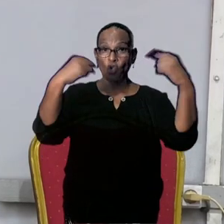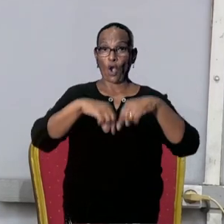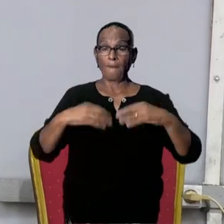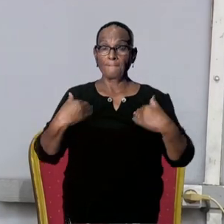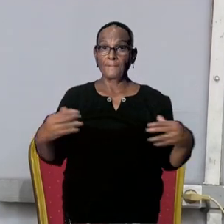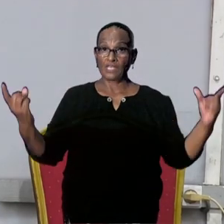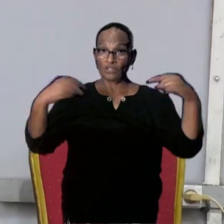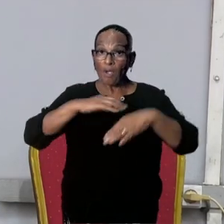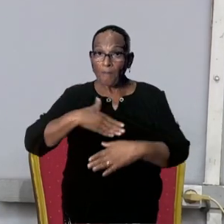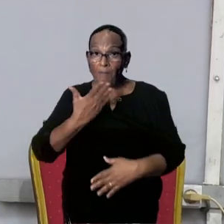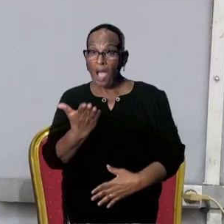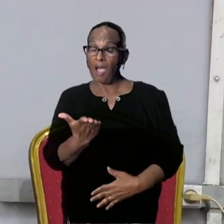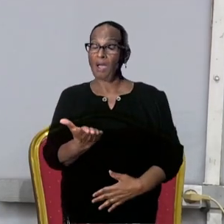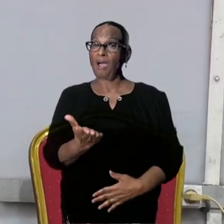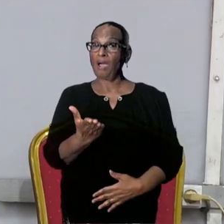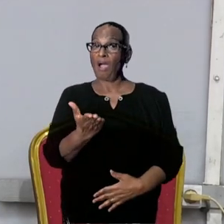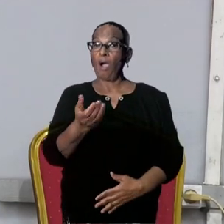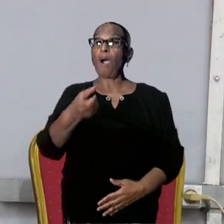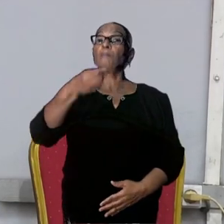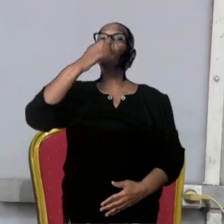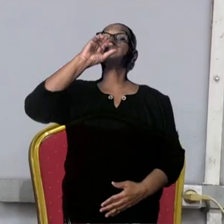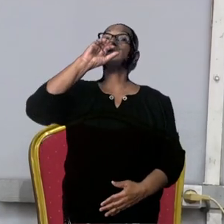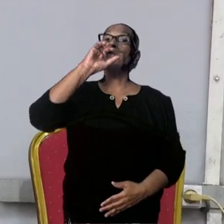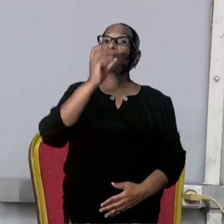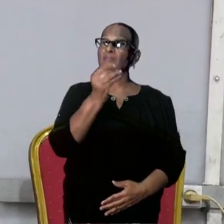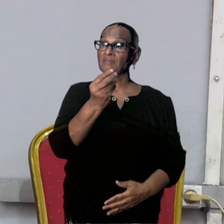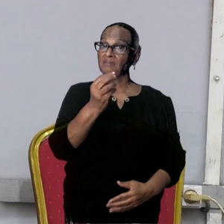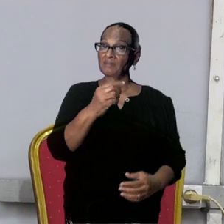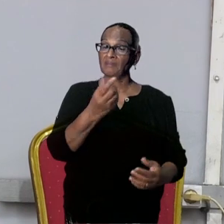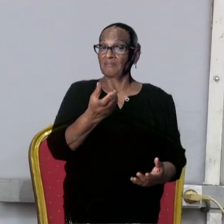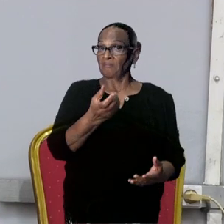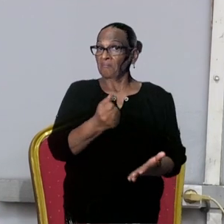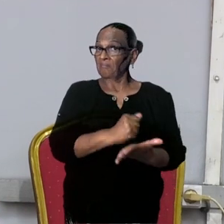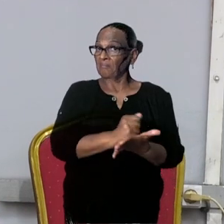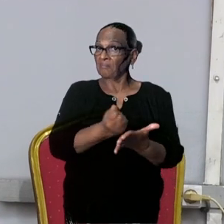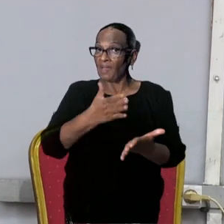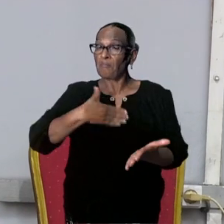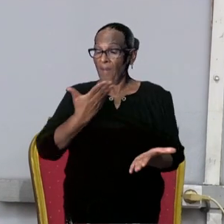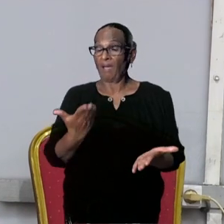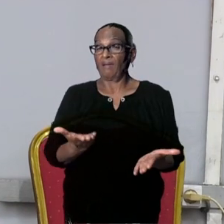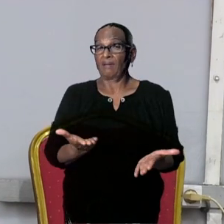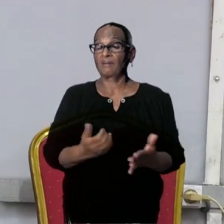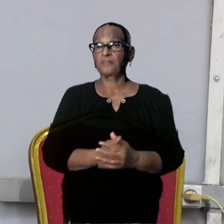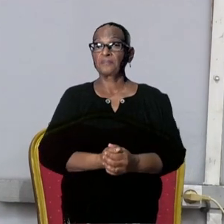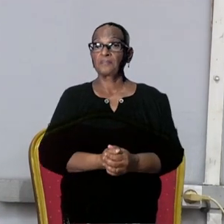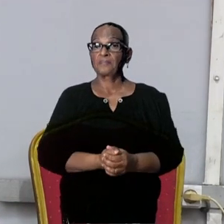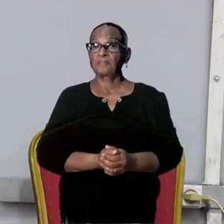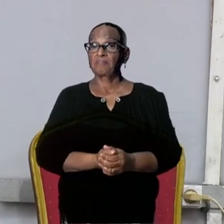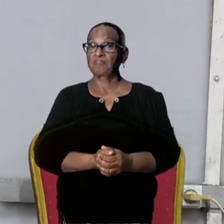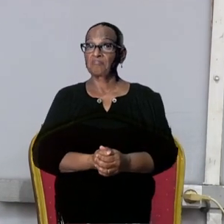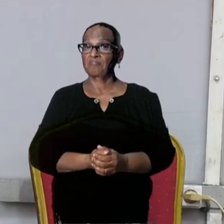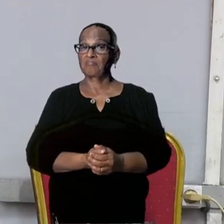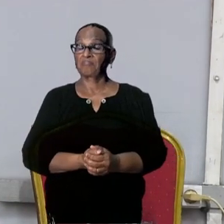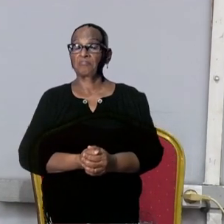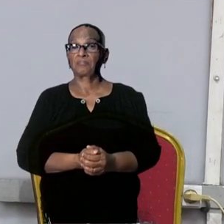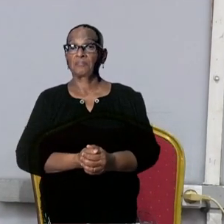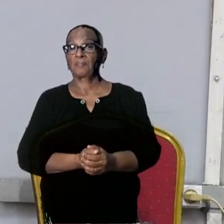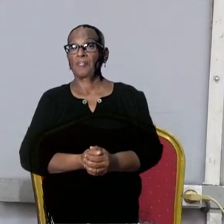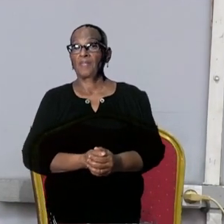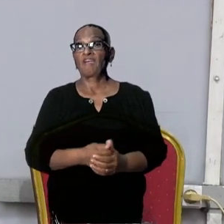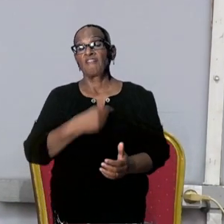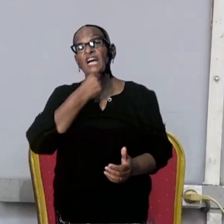terrein om de medicijnen te halen. Die fever medicine te halen.